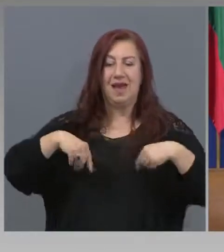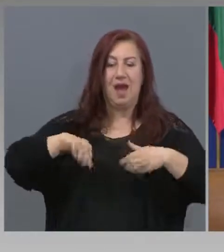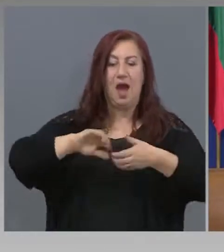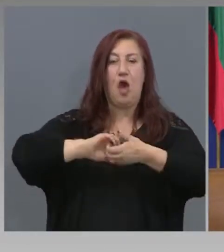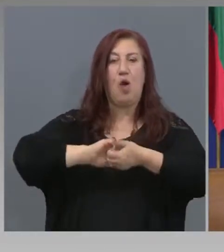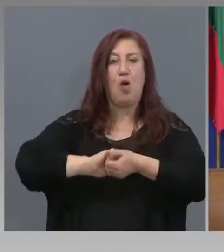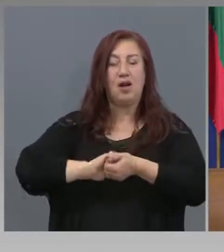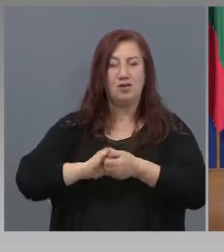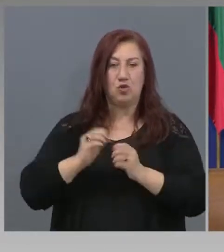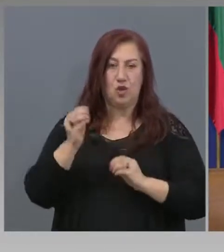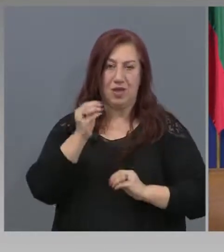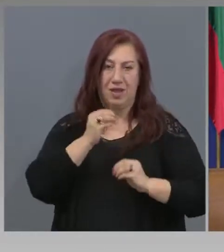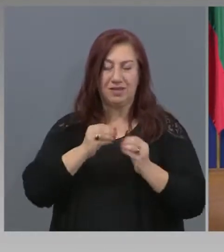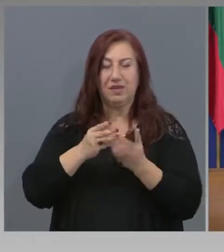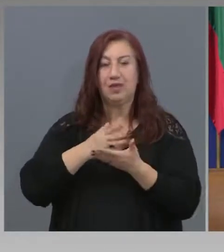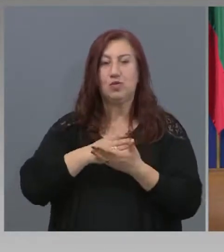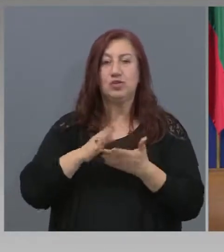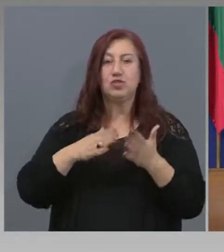часа и половина.